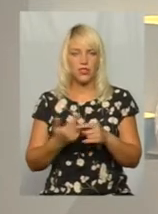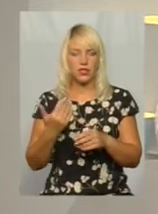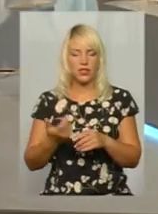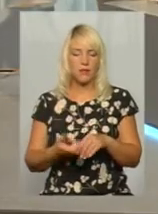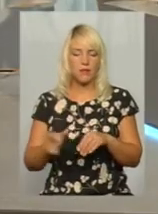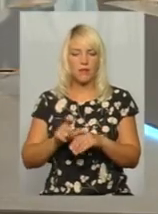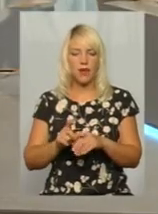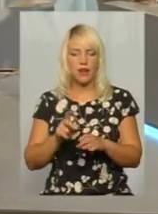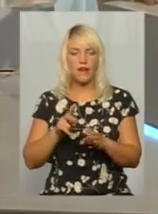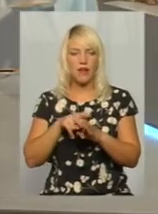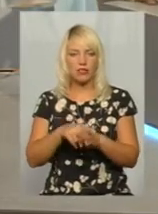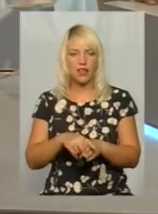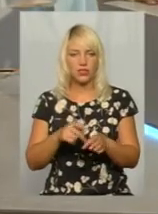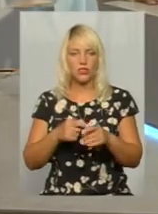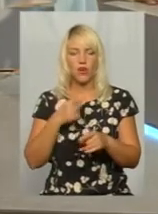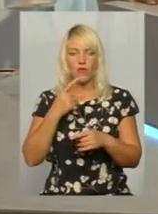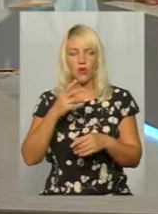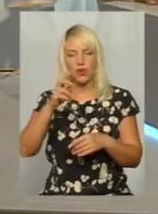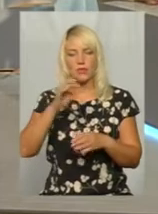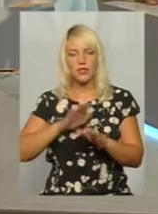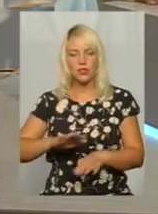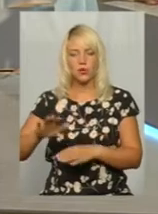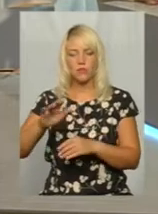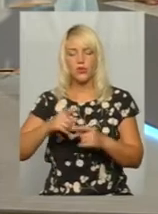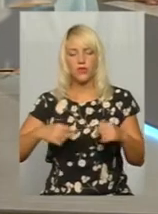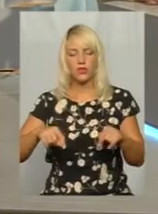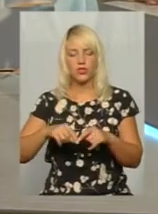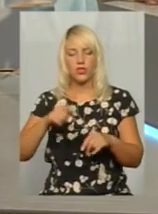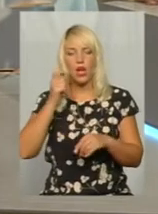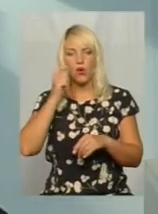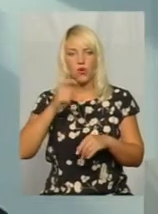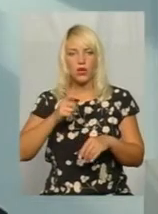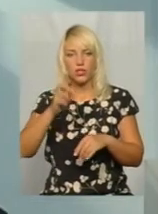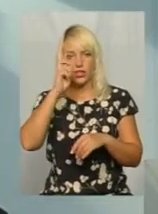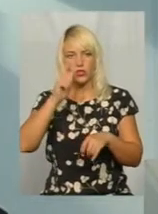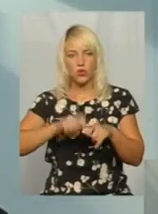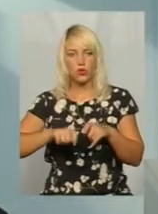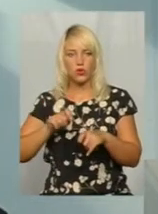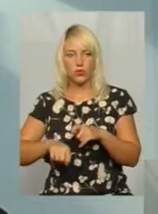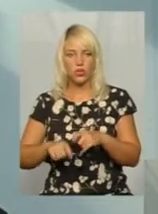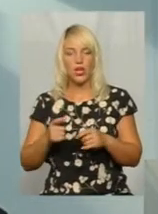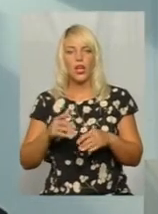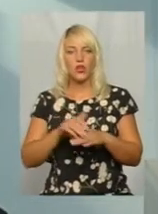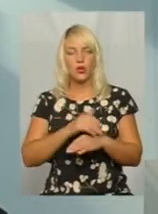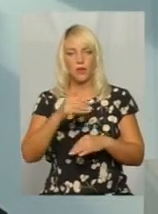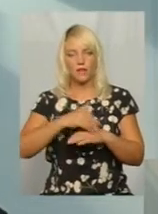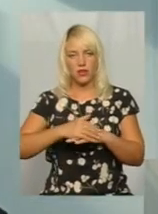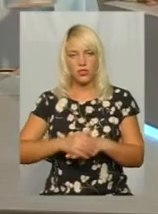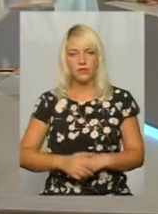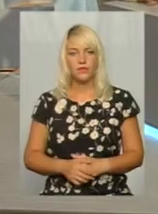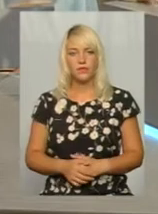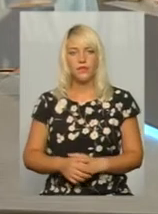заступником начальника відділу держконтролю управління «Укртрансбезпеки» у Хмельницькій області Сергієм Панчуком. Добрий вечір. Добрий вечір.